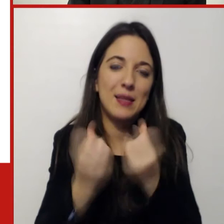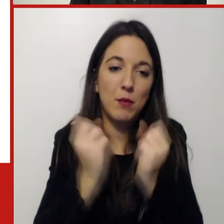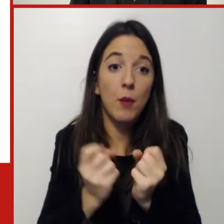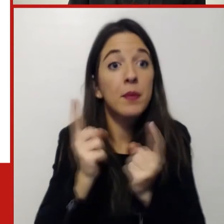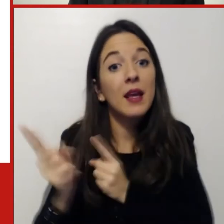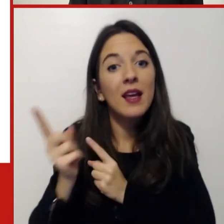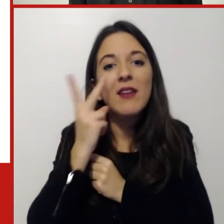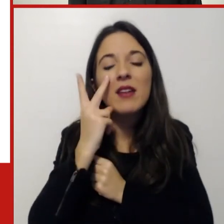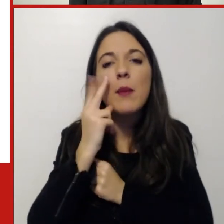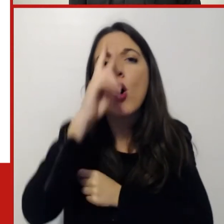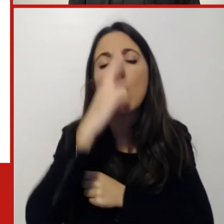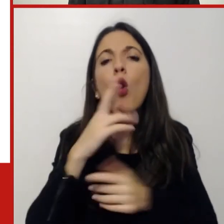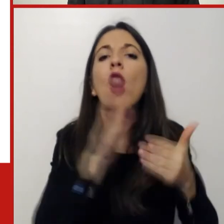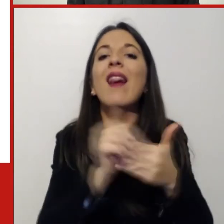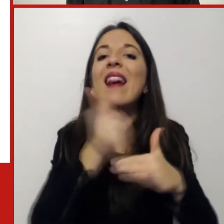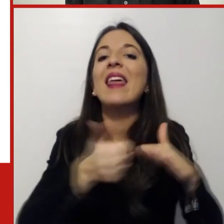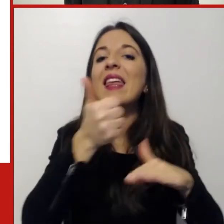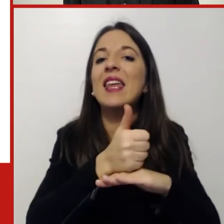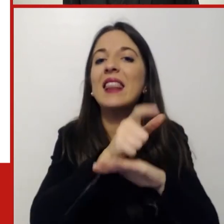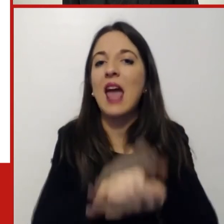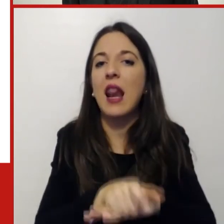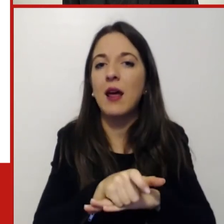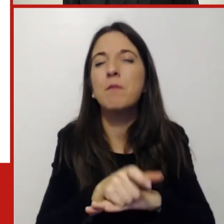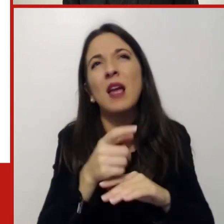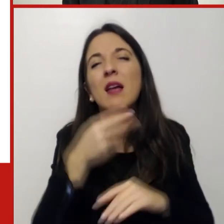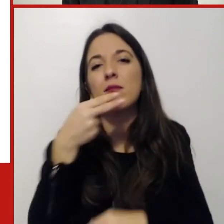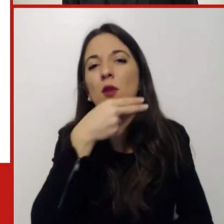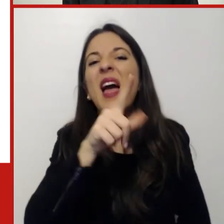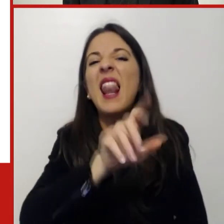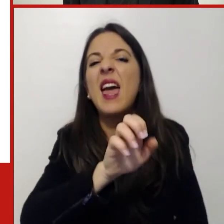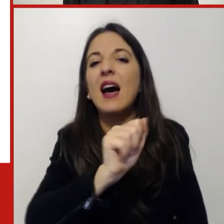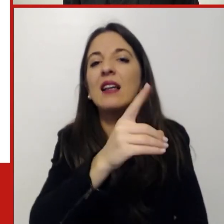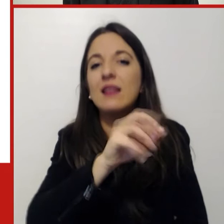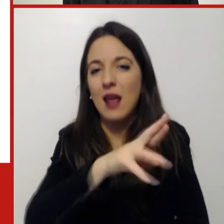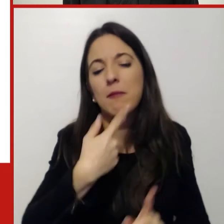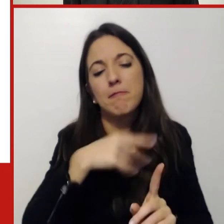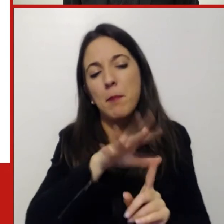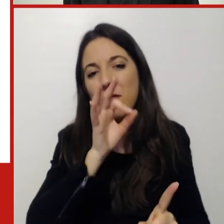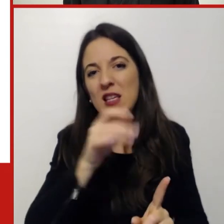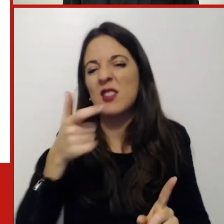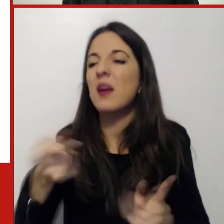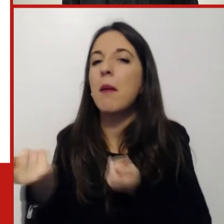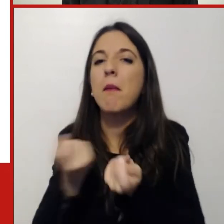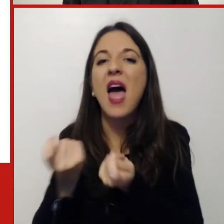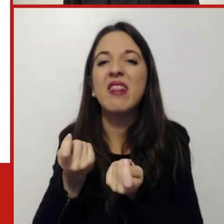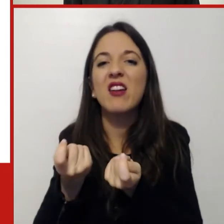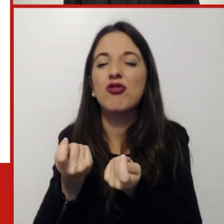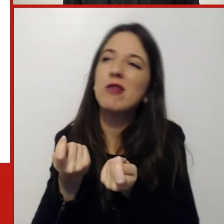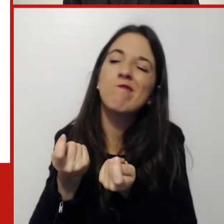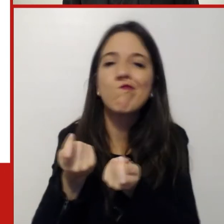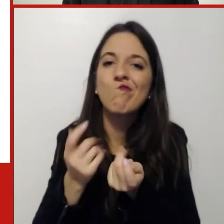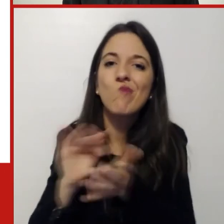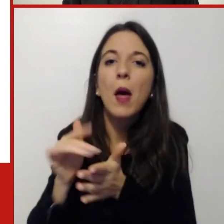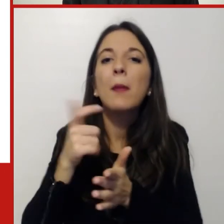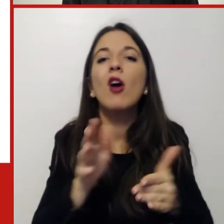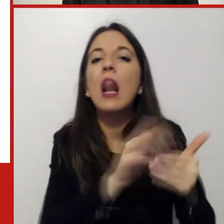dei leader li chiamo leader più che manager perché quello della leadership è una sfida collettiva cioè dovremmo